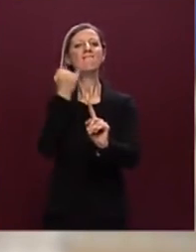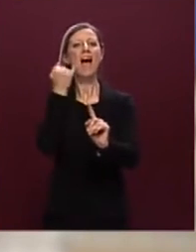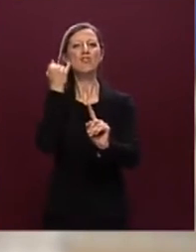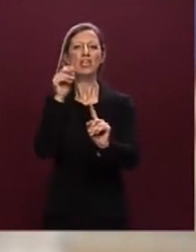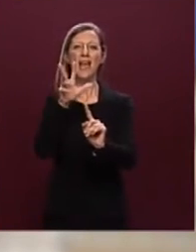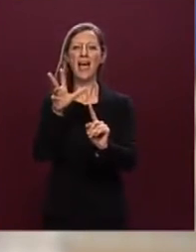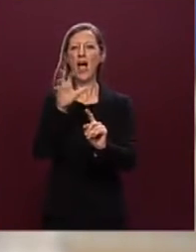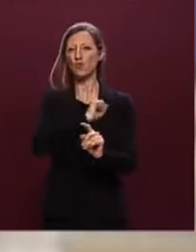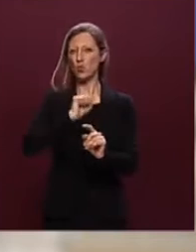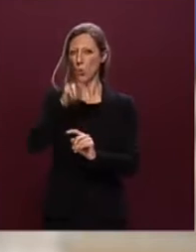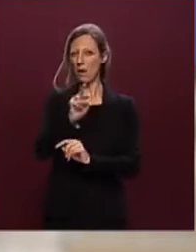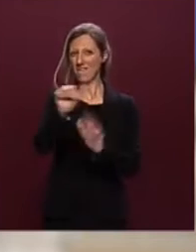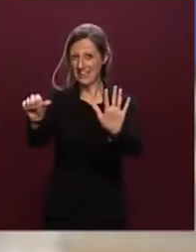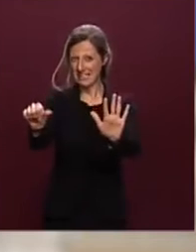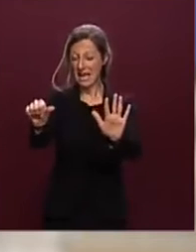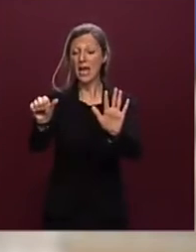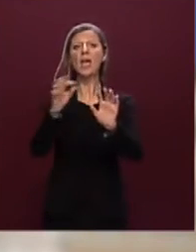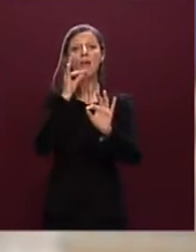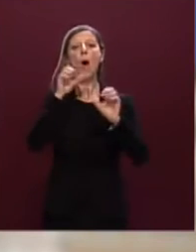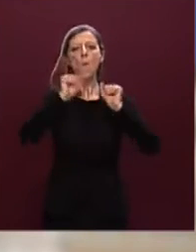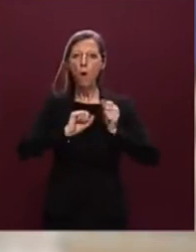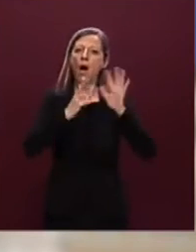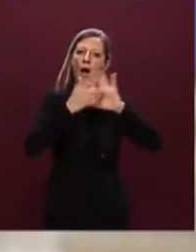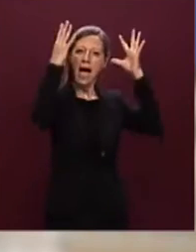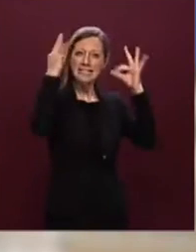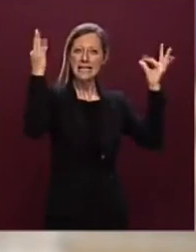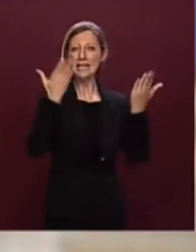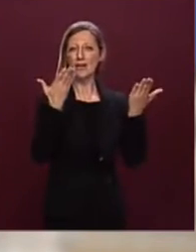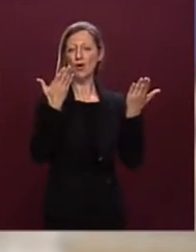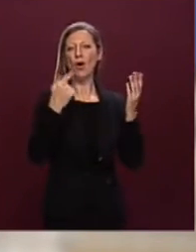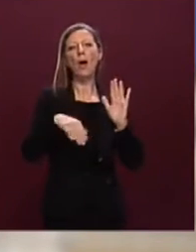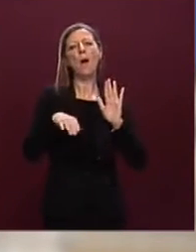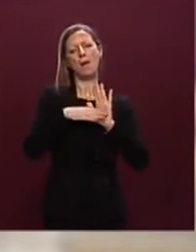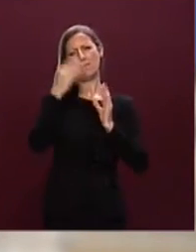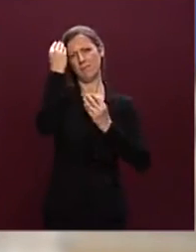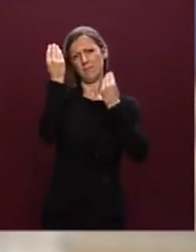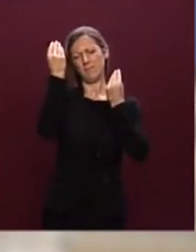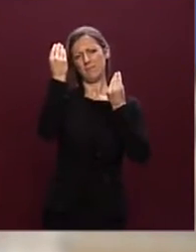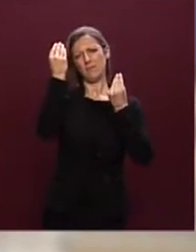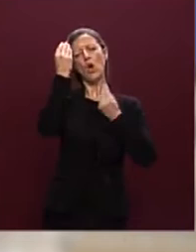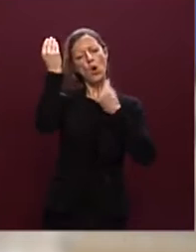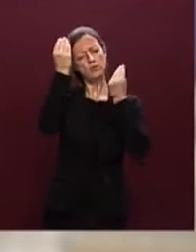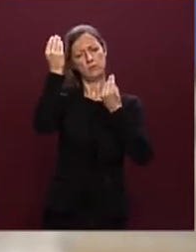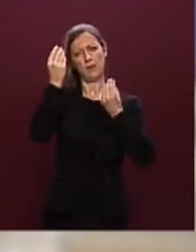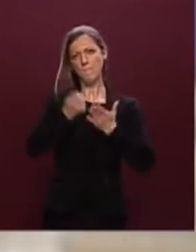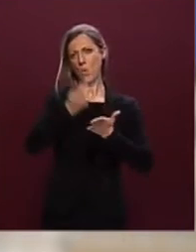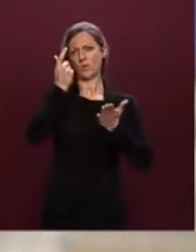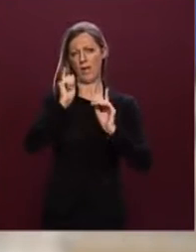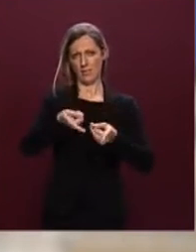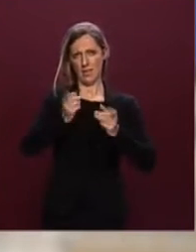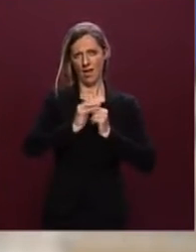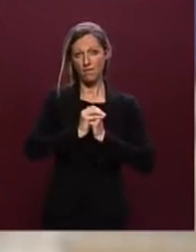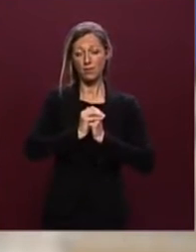2026 e quindi poter realizzare gli asili nido partendo da alcune considerazioni che sono importanti anche qui